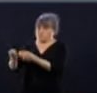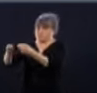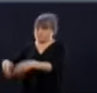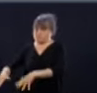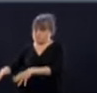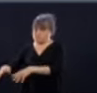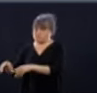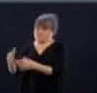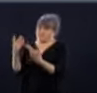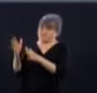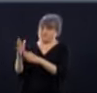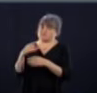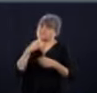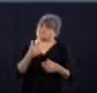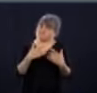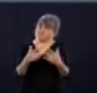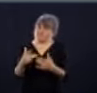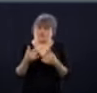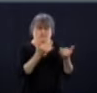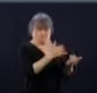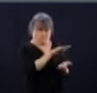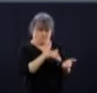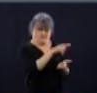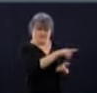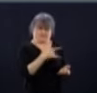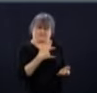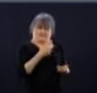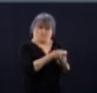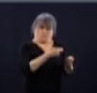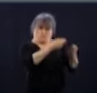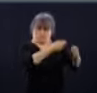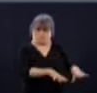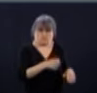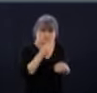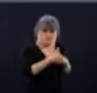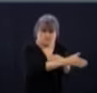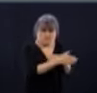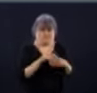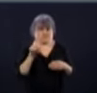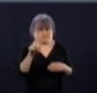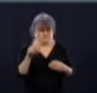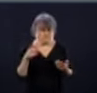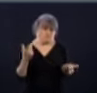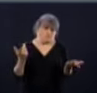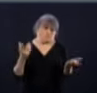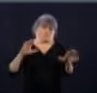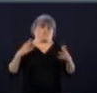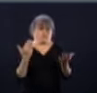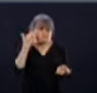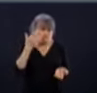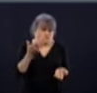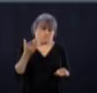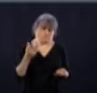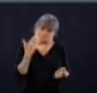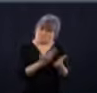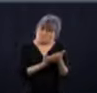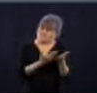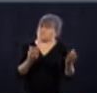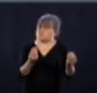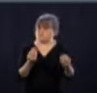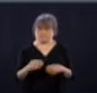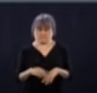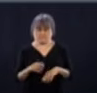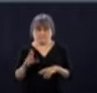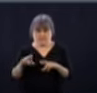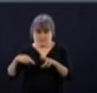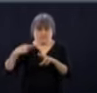'échapper à Montréal? Bien, écoutez, je pense que ce qu'on peut dire, là, c'est qu'on a affaire à un virus, un nouveau virus qu'on ne